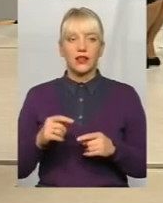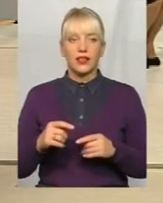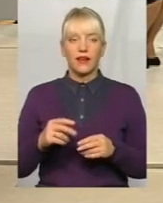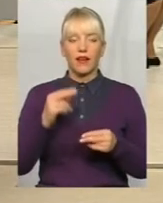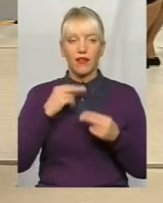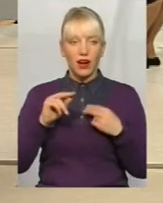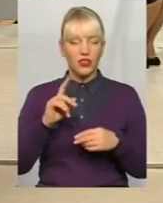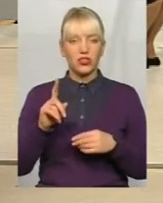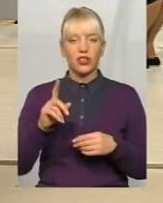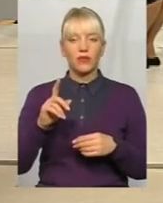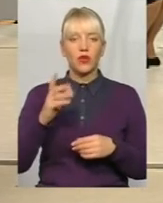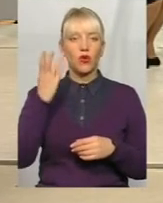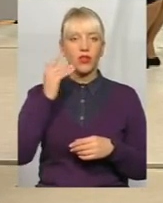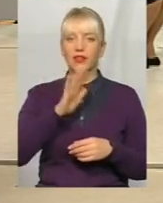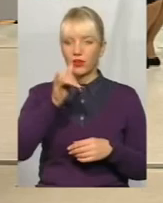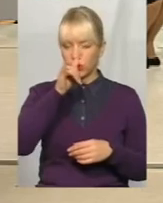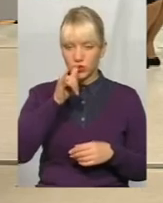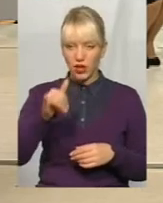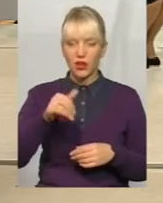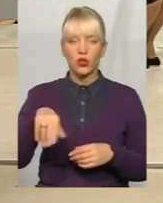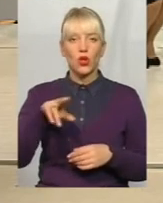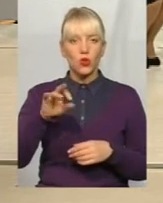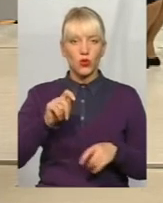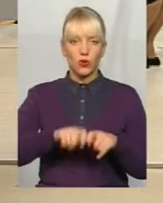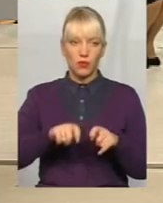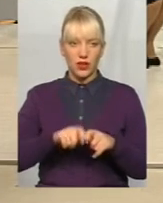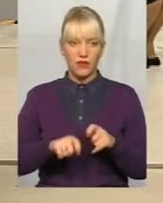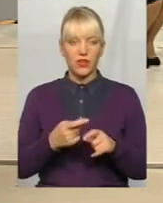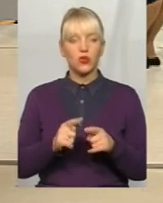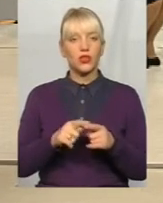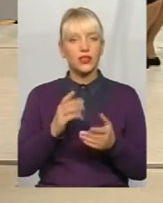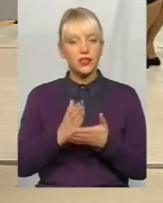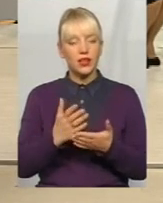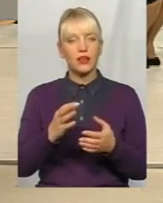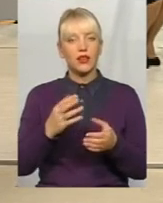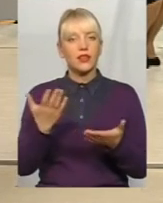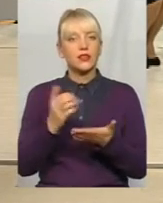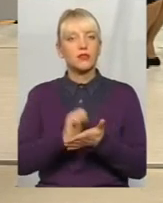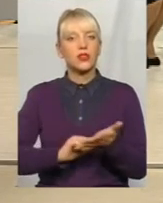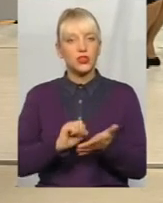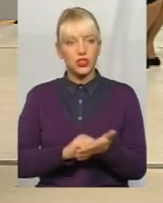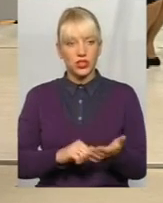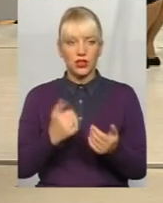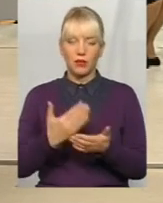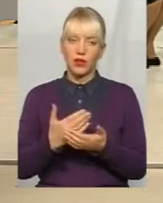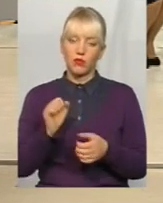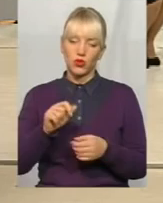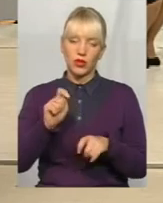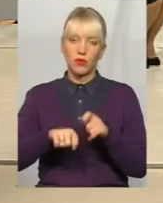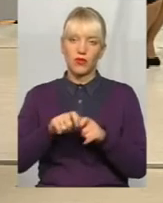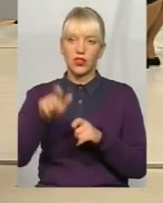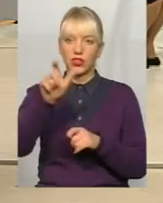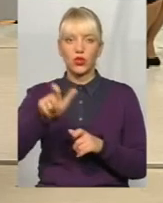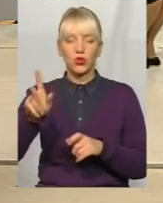коли не допускають до перевірки, то це не допуск до перевірки з об'єктивних причин. Можна перевірити самих